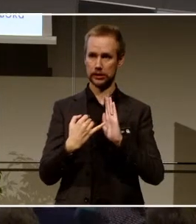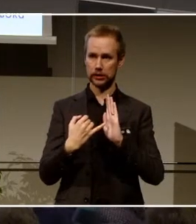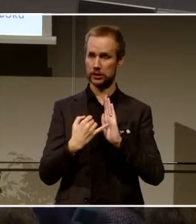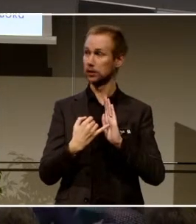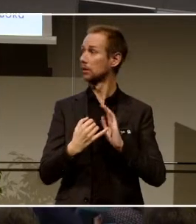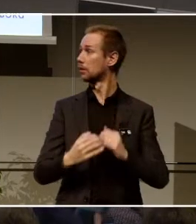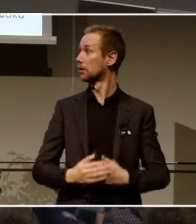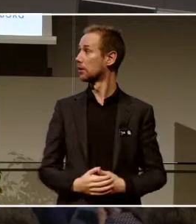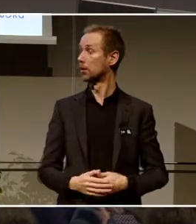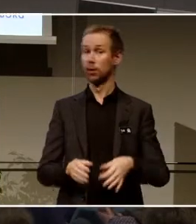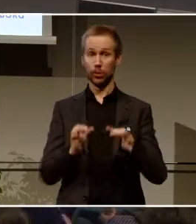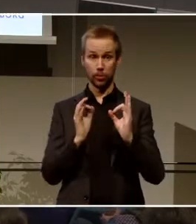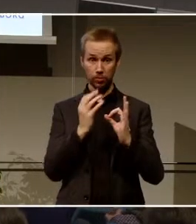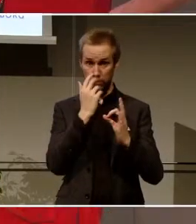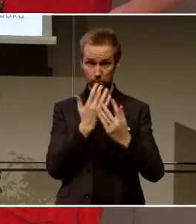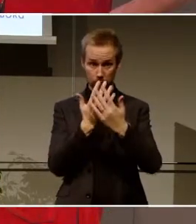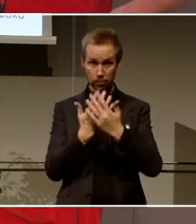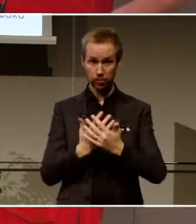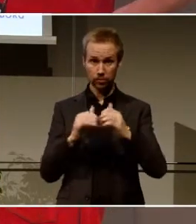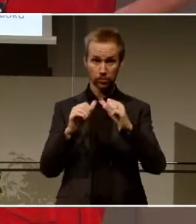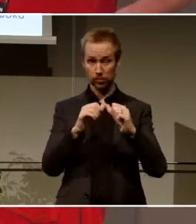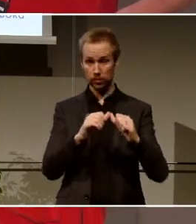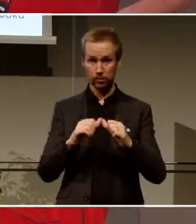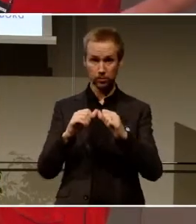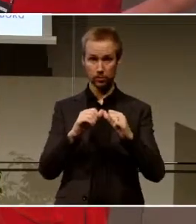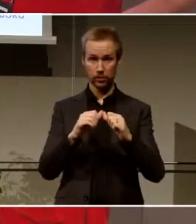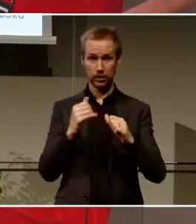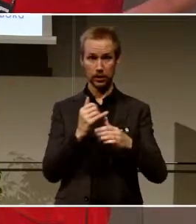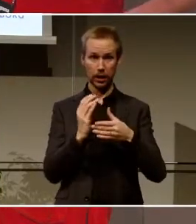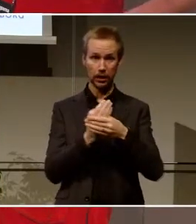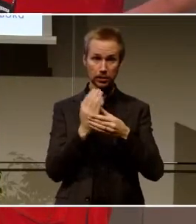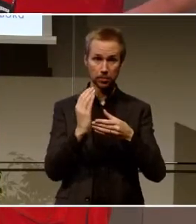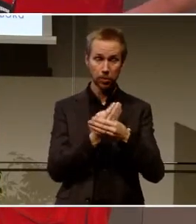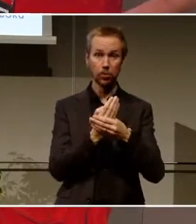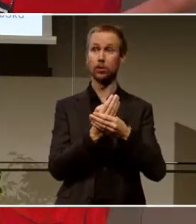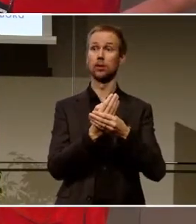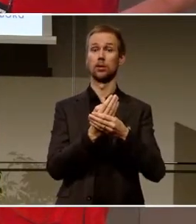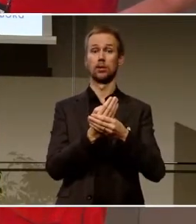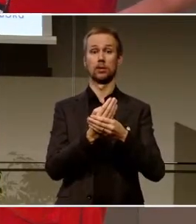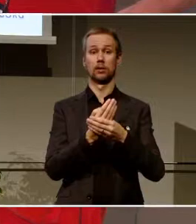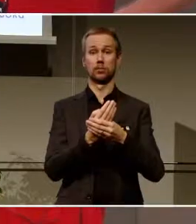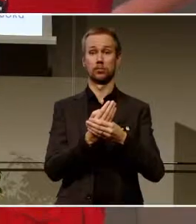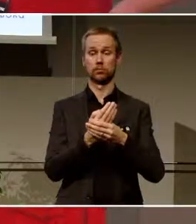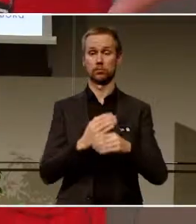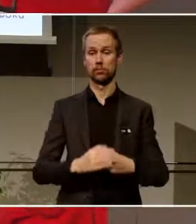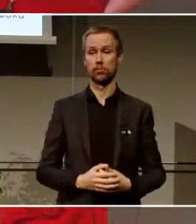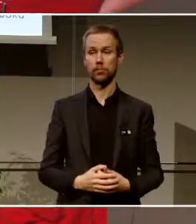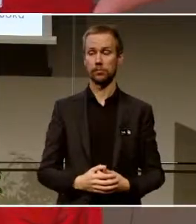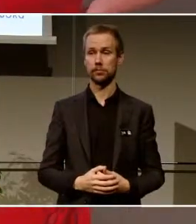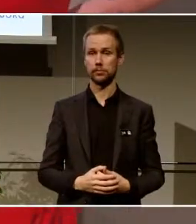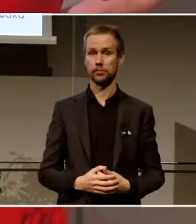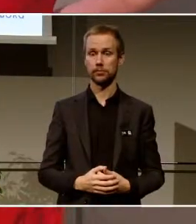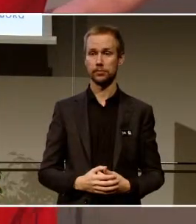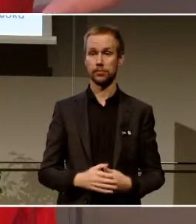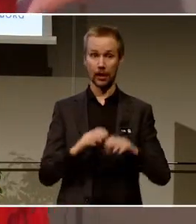Hur är det organiserat i Helsingborg? Går allting via Digidel? Nej,